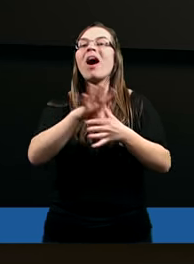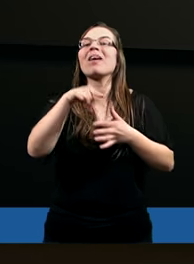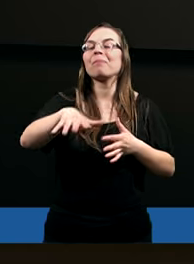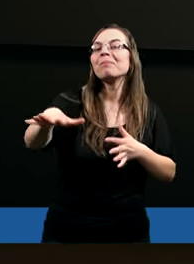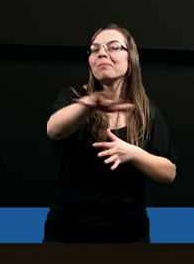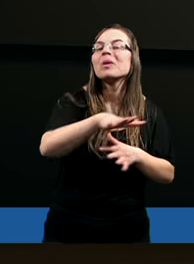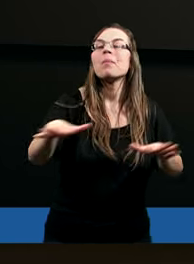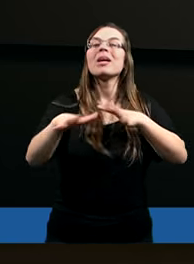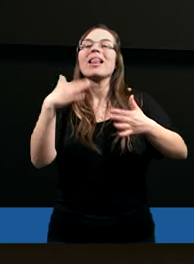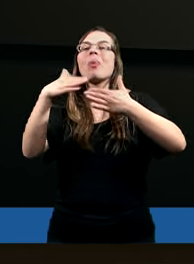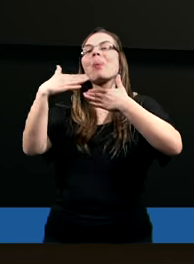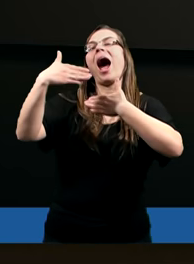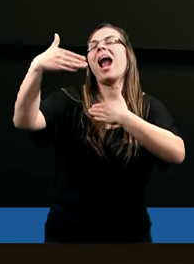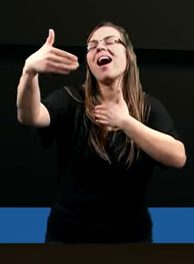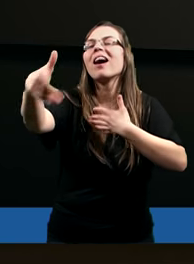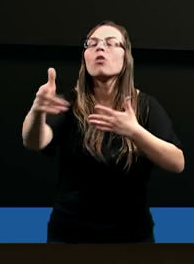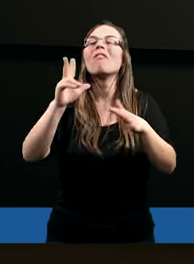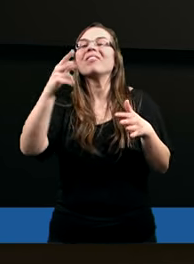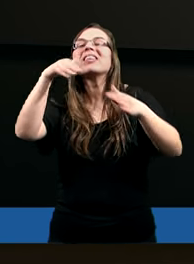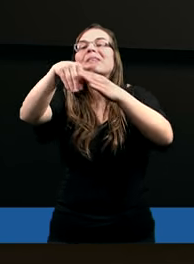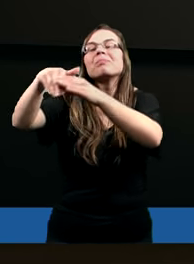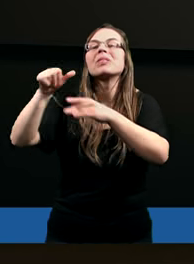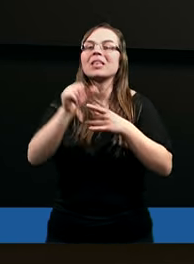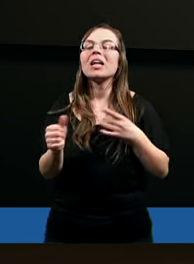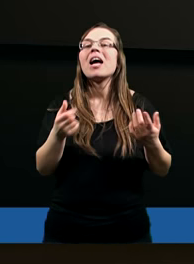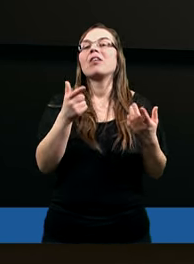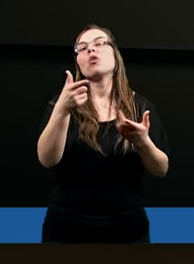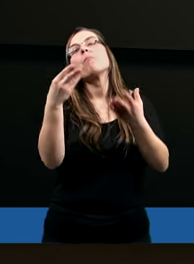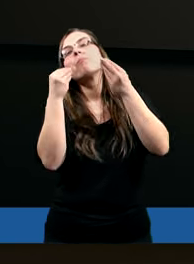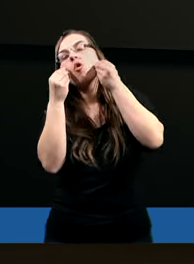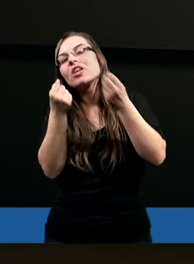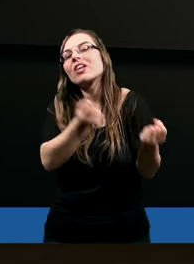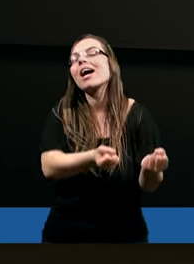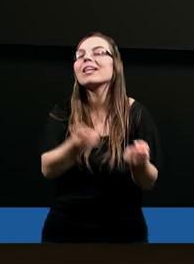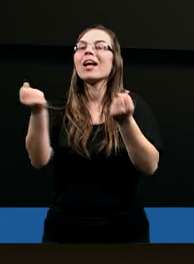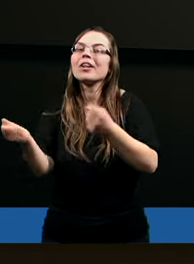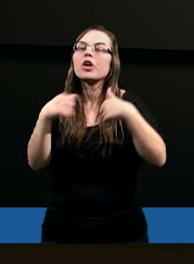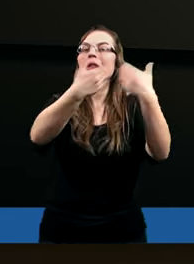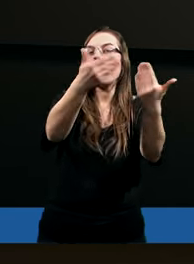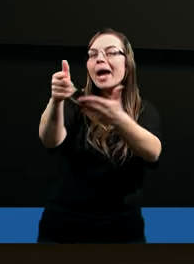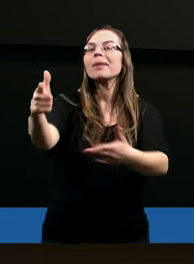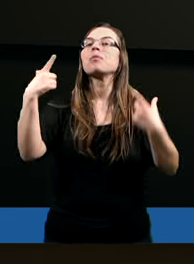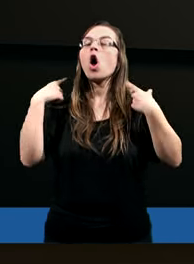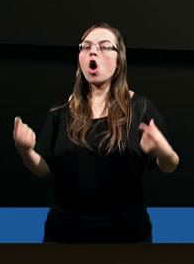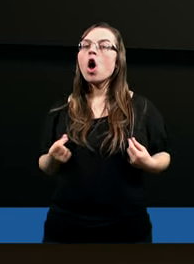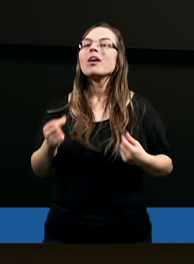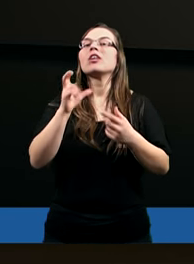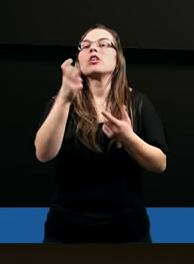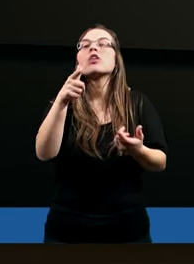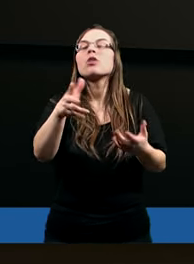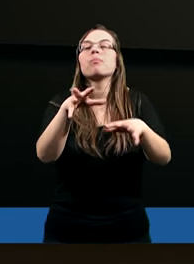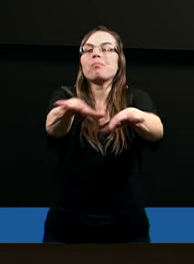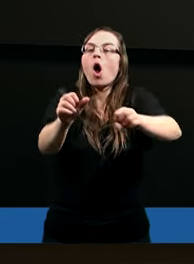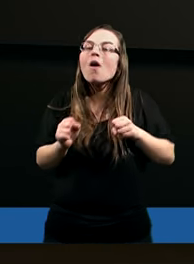gdzieś tam daleko im niesie pocieszenie i chce ich